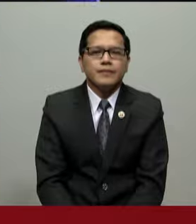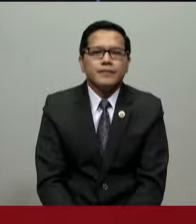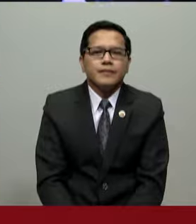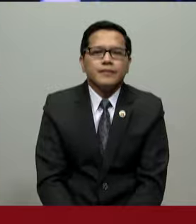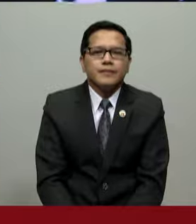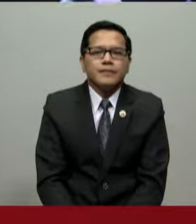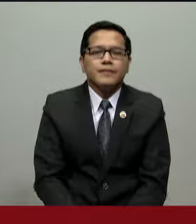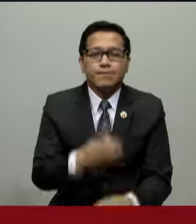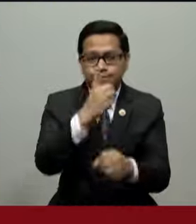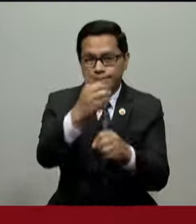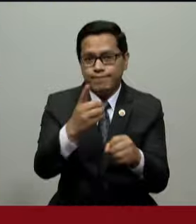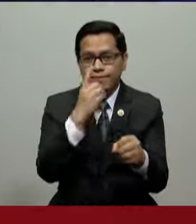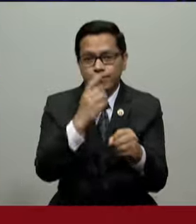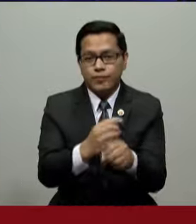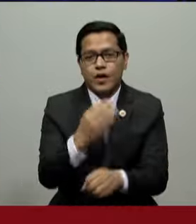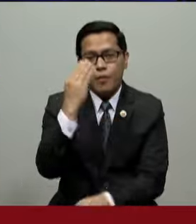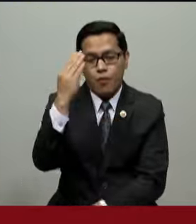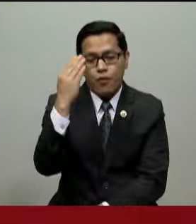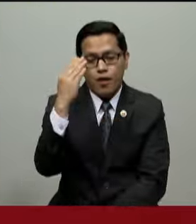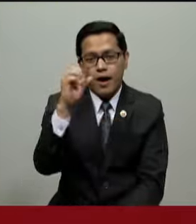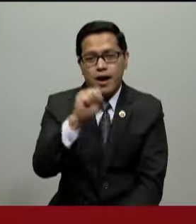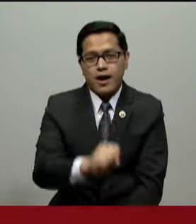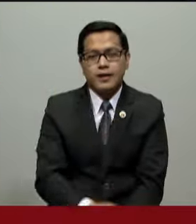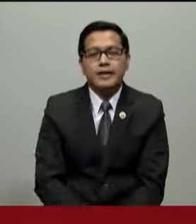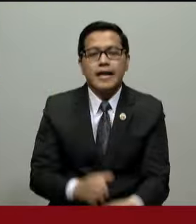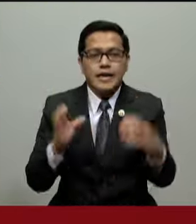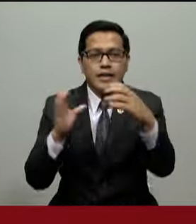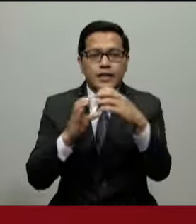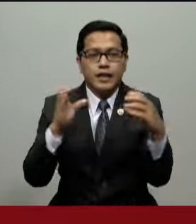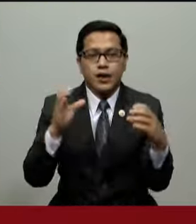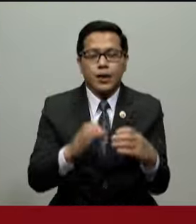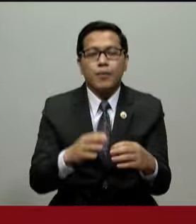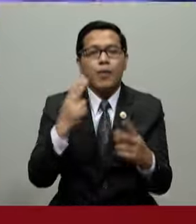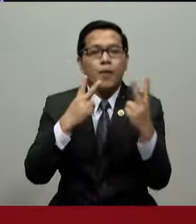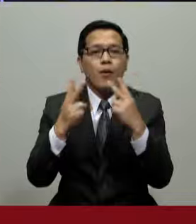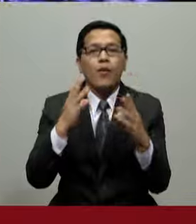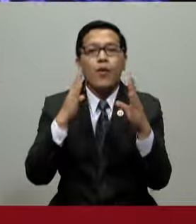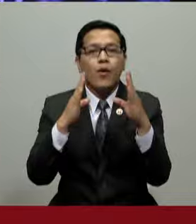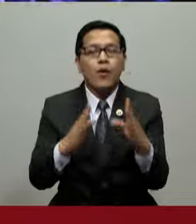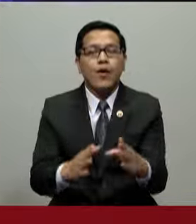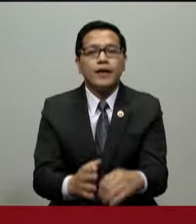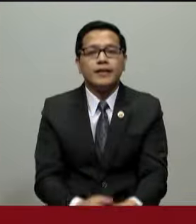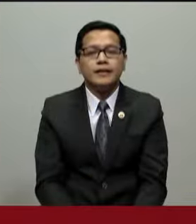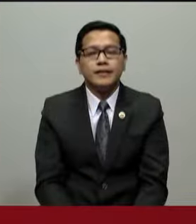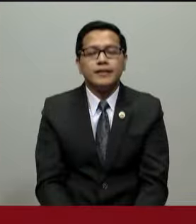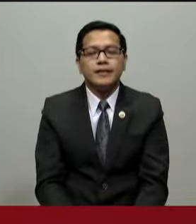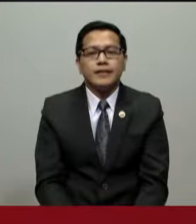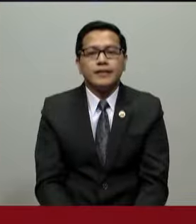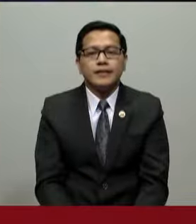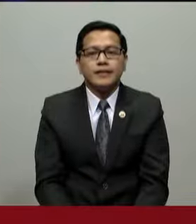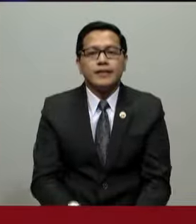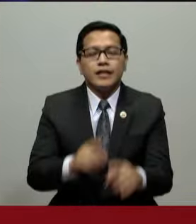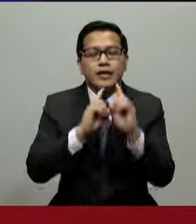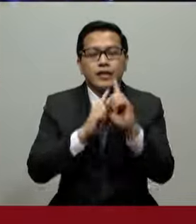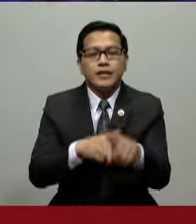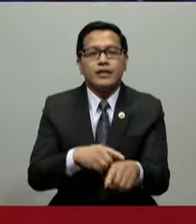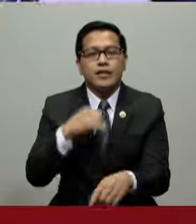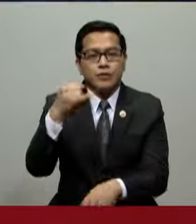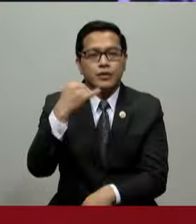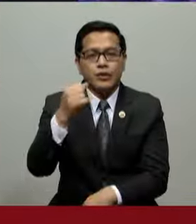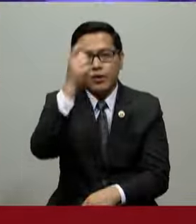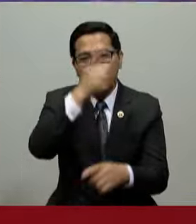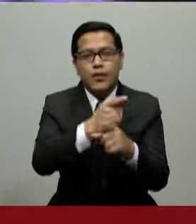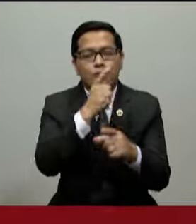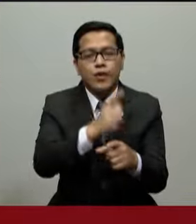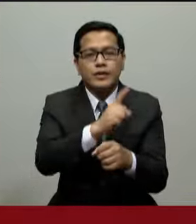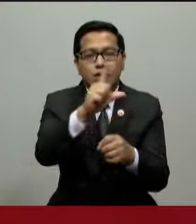Sa distrito ng Bulacan South, natin po naman ang mga panawihing nagpaunlak sa imbitasyon ng mga kapatid sa lokal